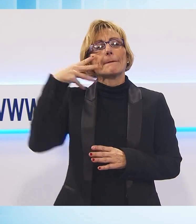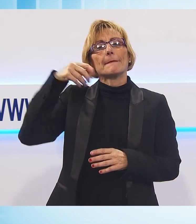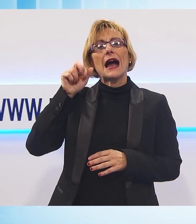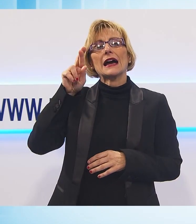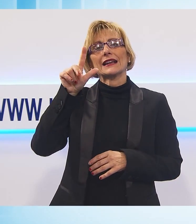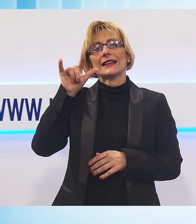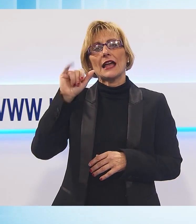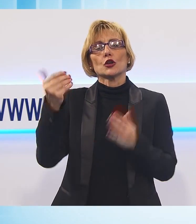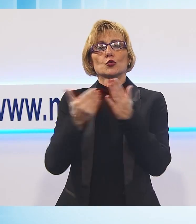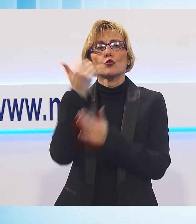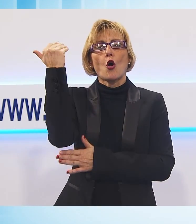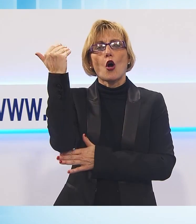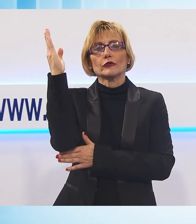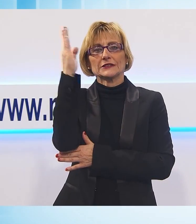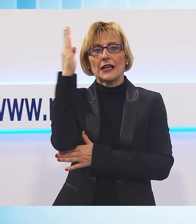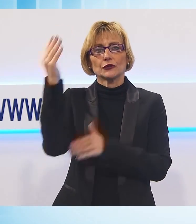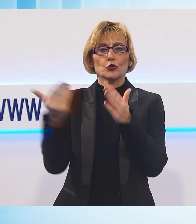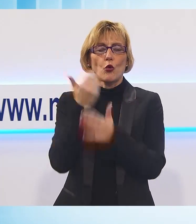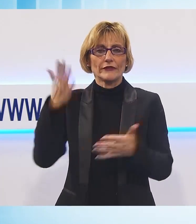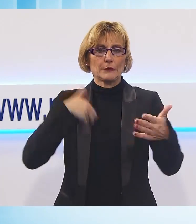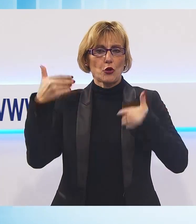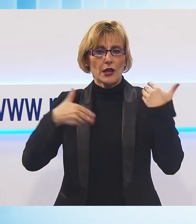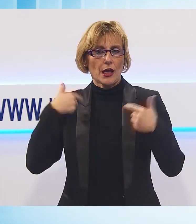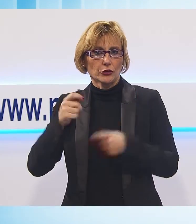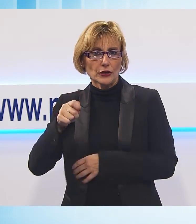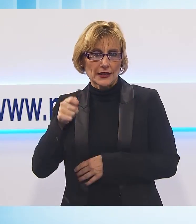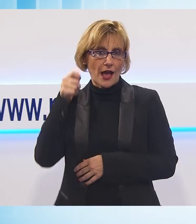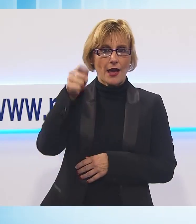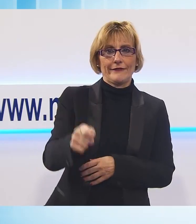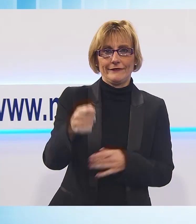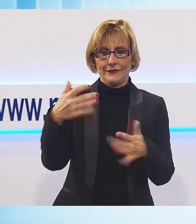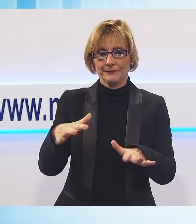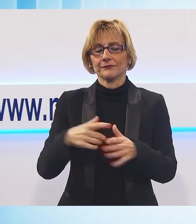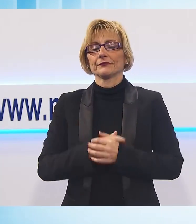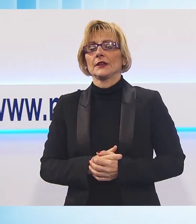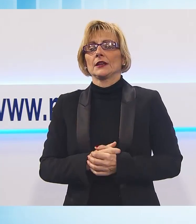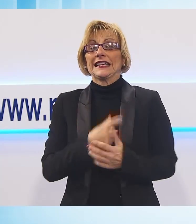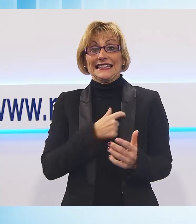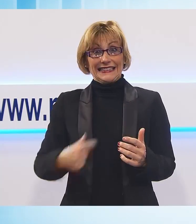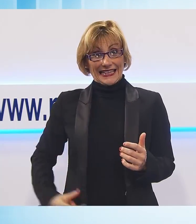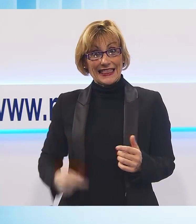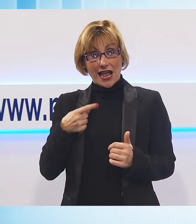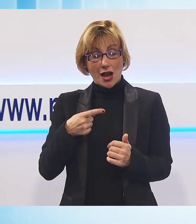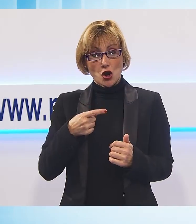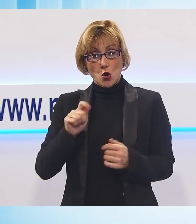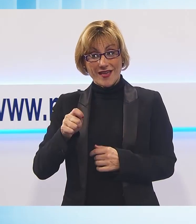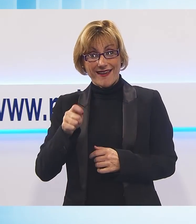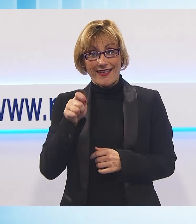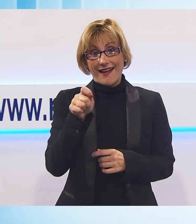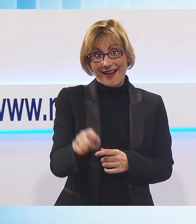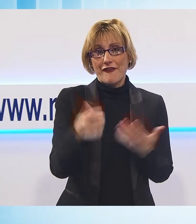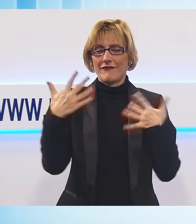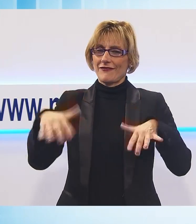dello stadio comunale di Marglia. È stato il sindaco di Capannori, Luca Menesini, a consegnare le chiavi dei nuovi